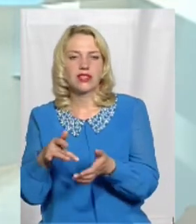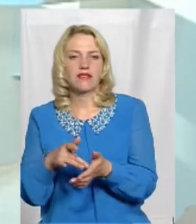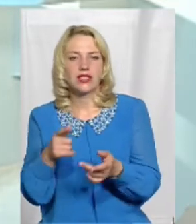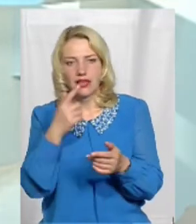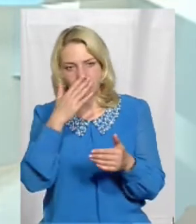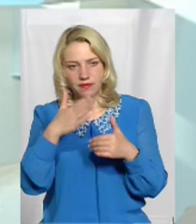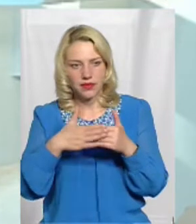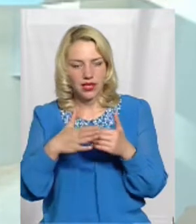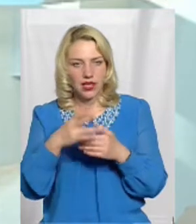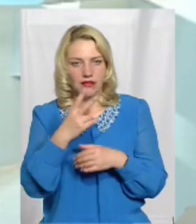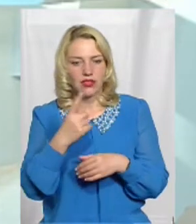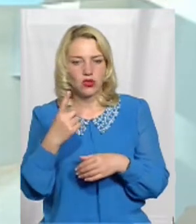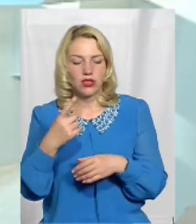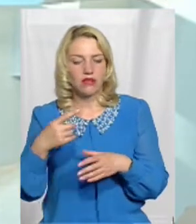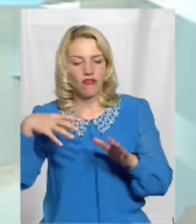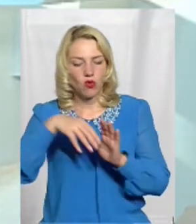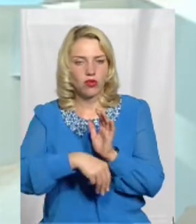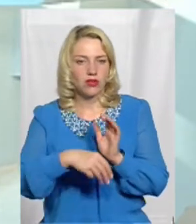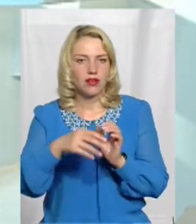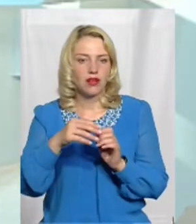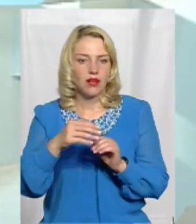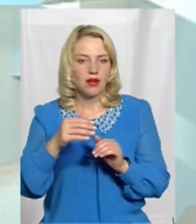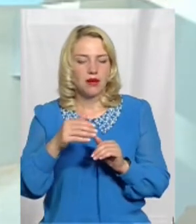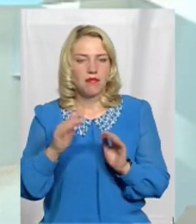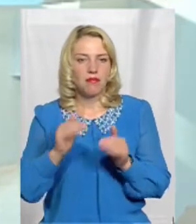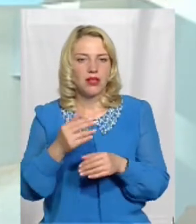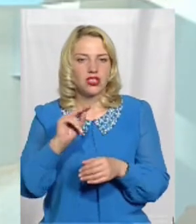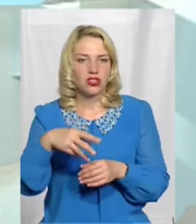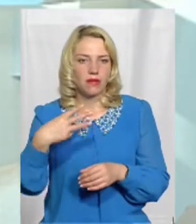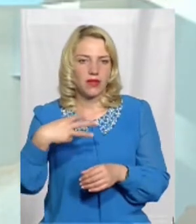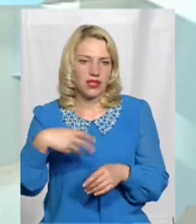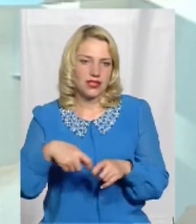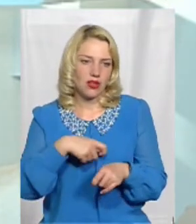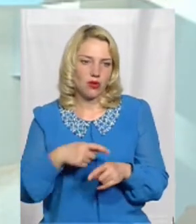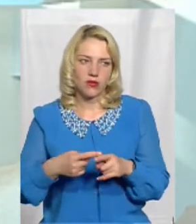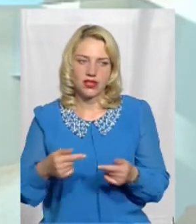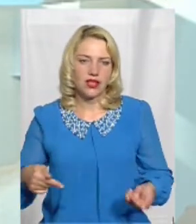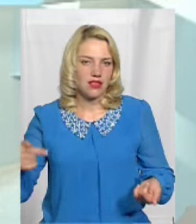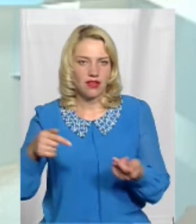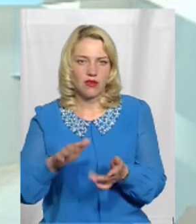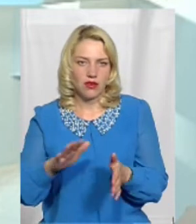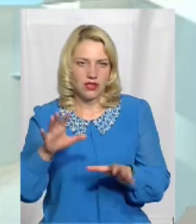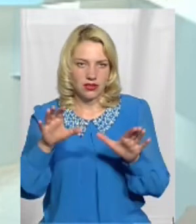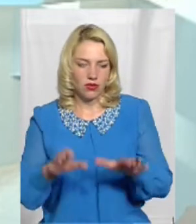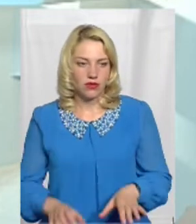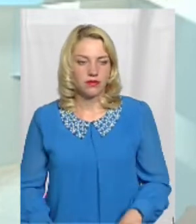він в межах 30-километрової зони, що не взгоджується з методикою